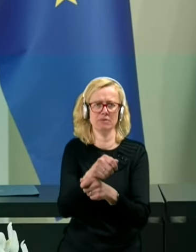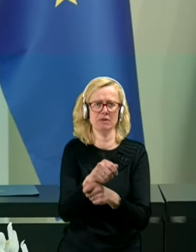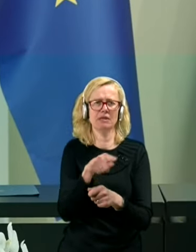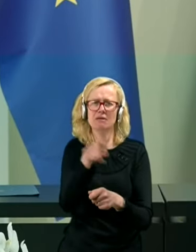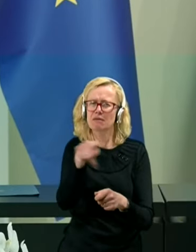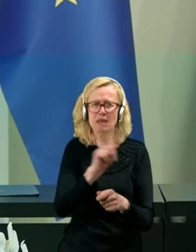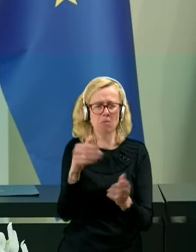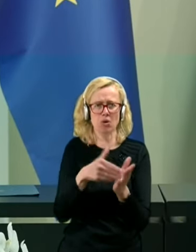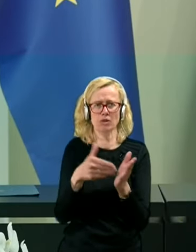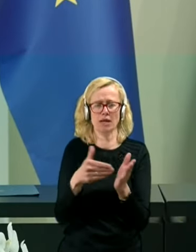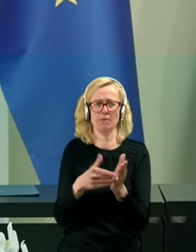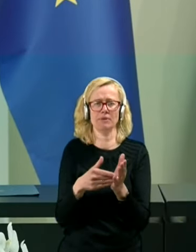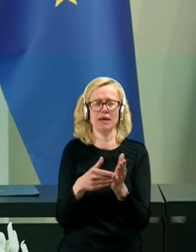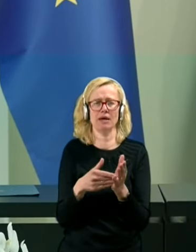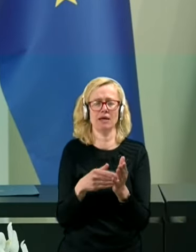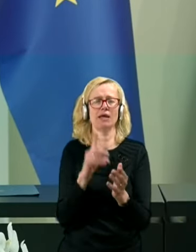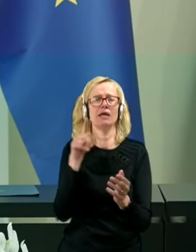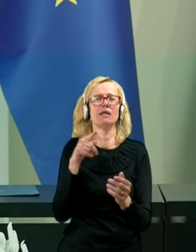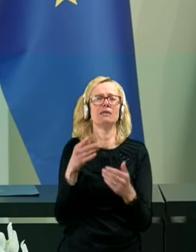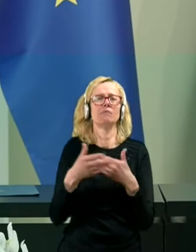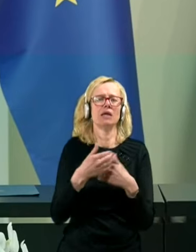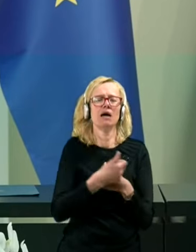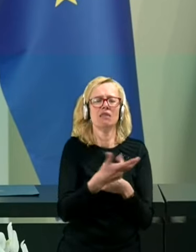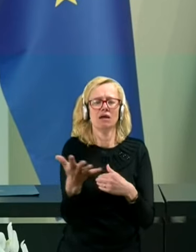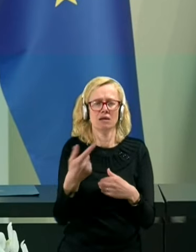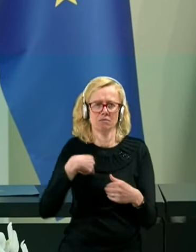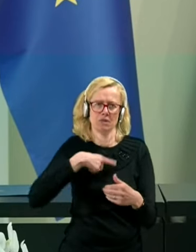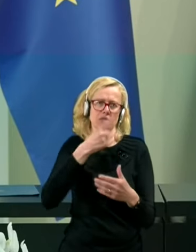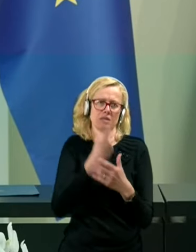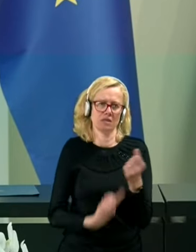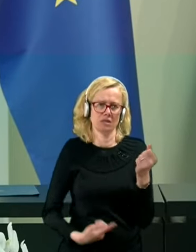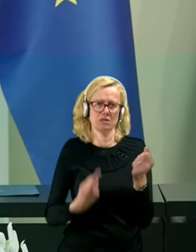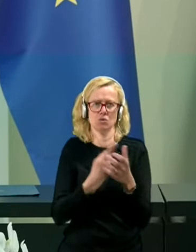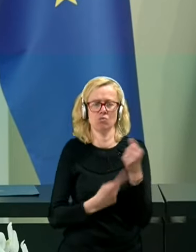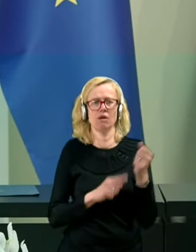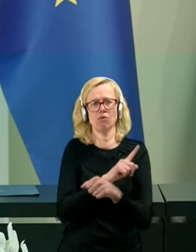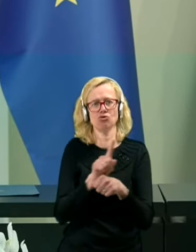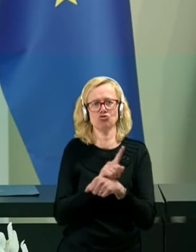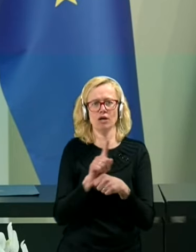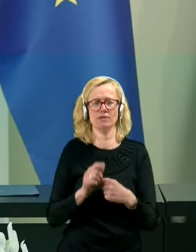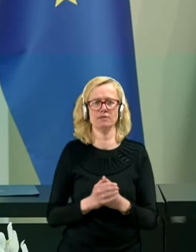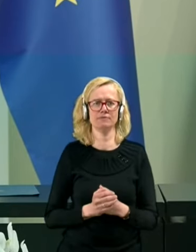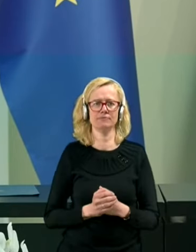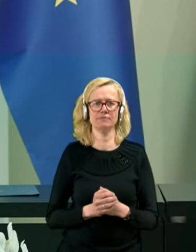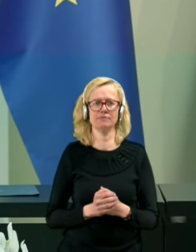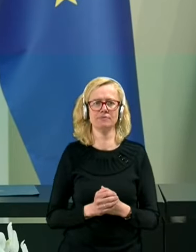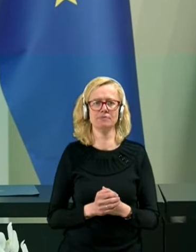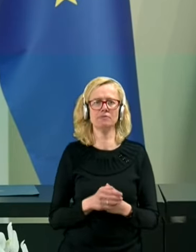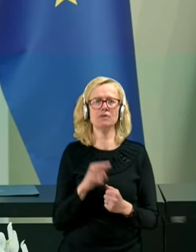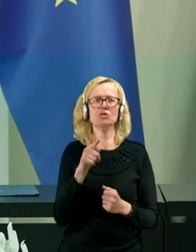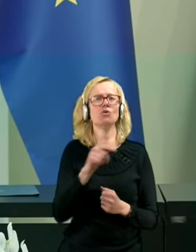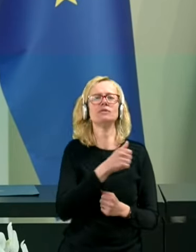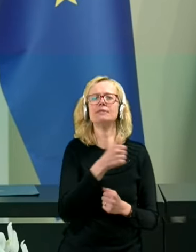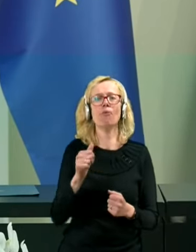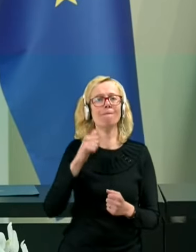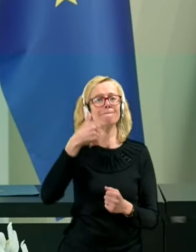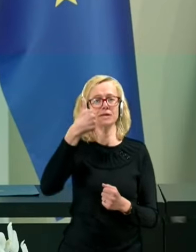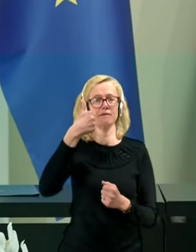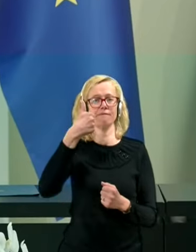in pri katerih pač izgubljamo čas. Je pa to samo prvi paket,